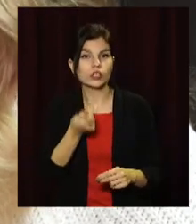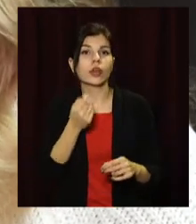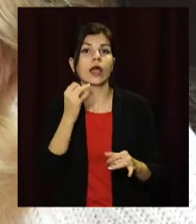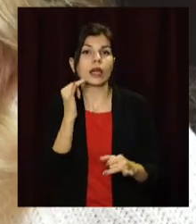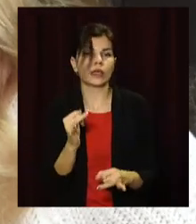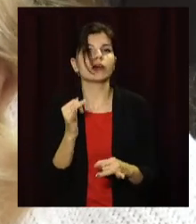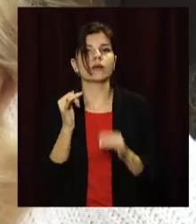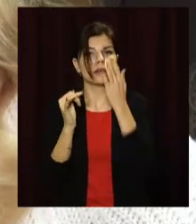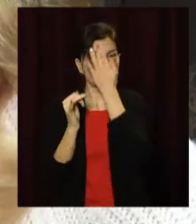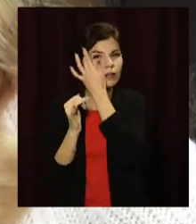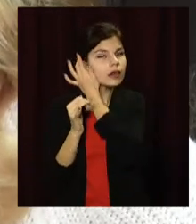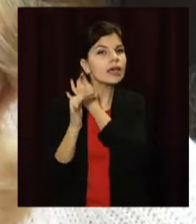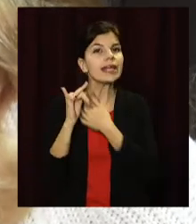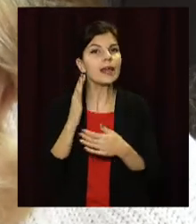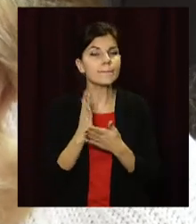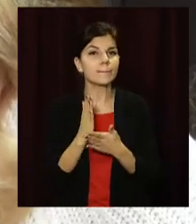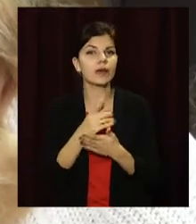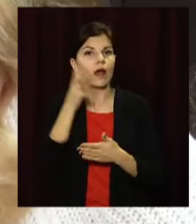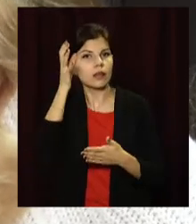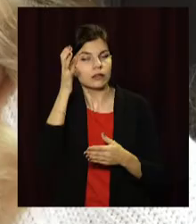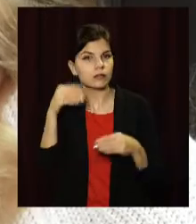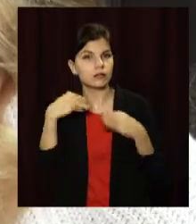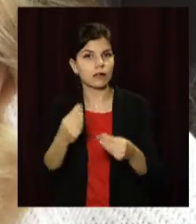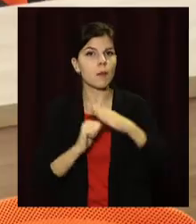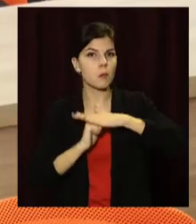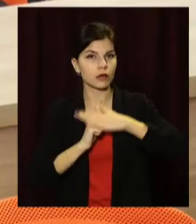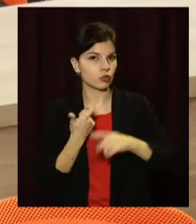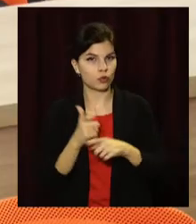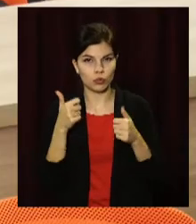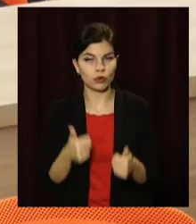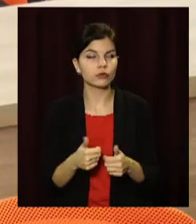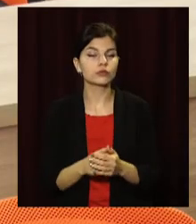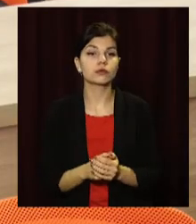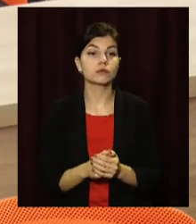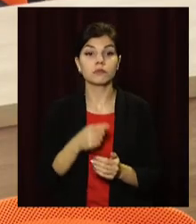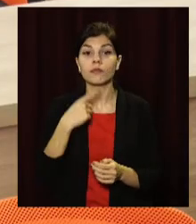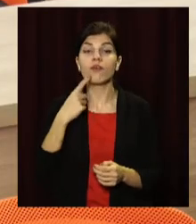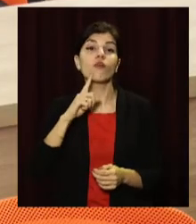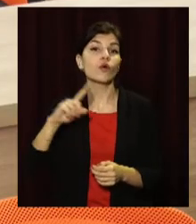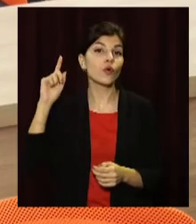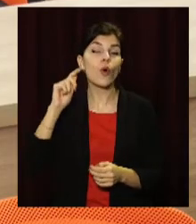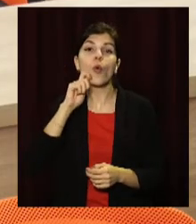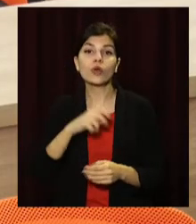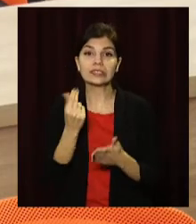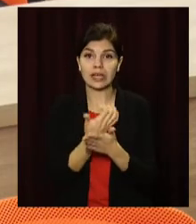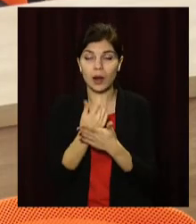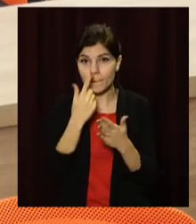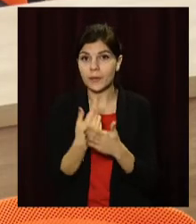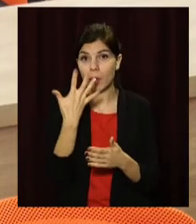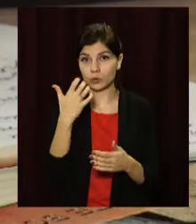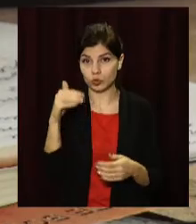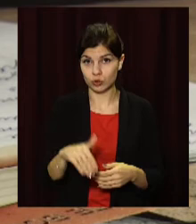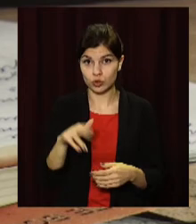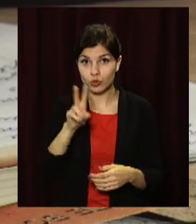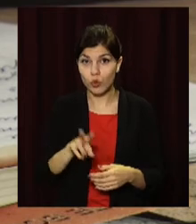мали спеціальності ті, які популярні на світовому ринку праці. Торік на студентах-іноземцях Україна заробила понад півмільярда